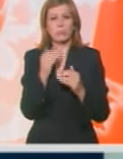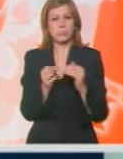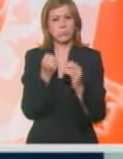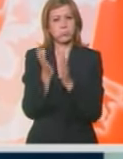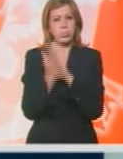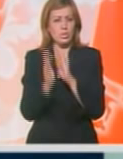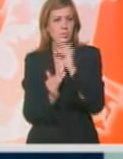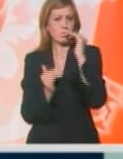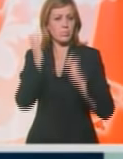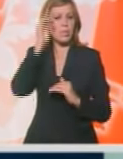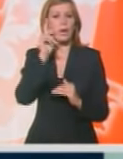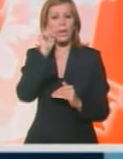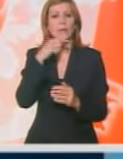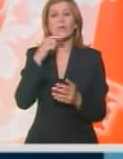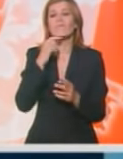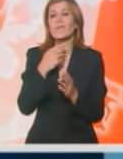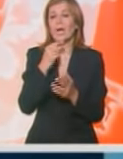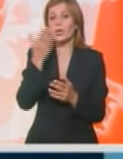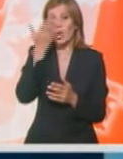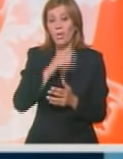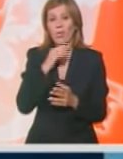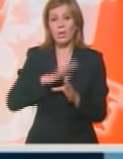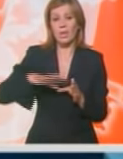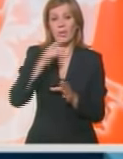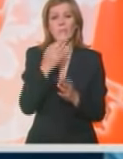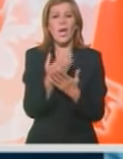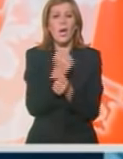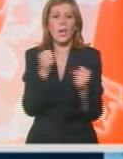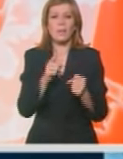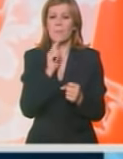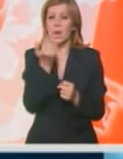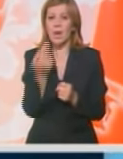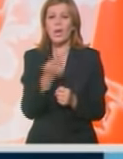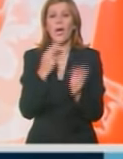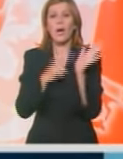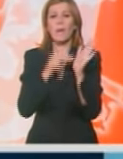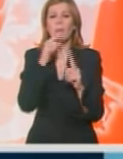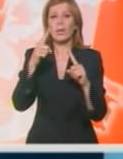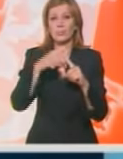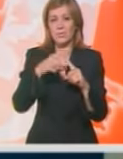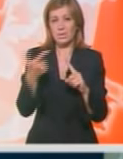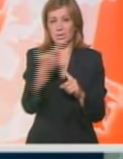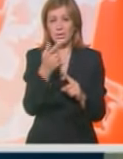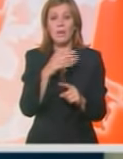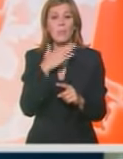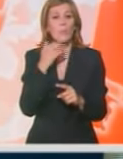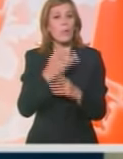nacionalni dohodak po stanovniku je još uvek nizak i može da se poredi sa zemljama u razvoju, kao što su Namibije i Turkmenistan. Mnogi stručnici očekuju da će